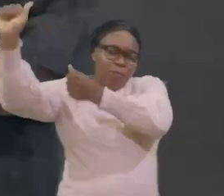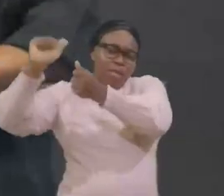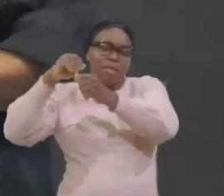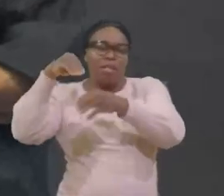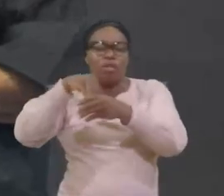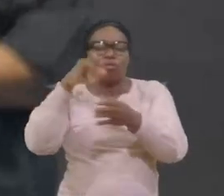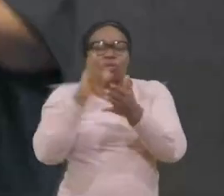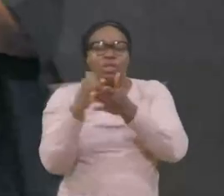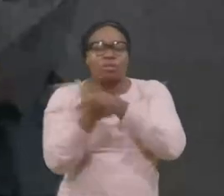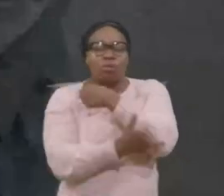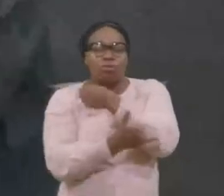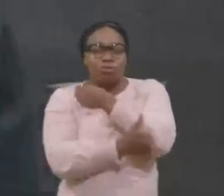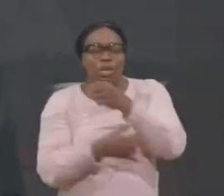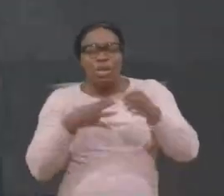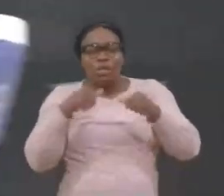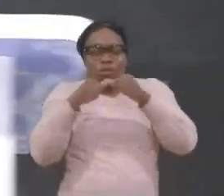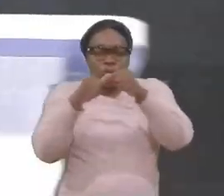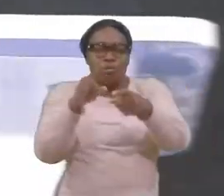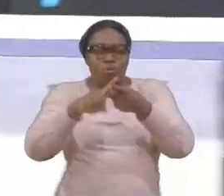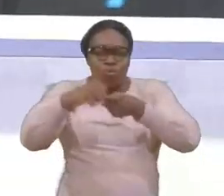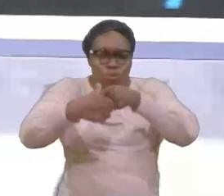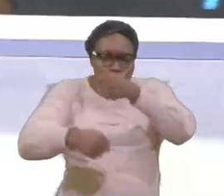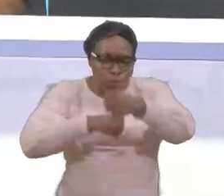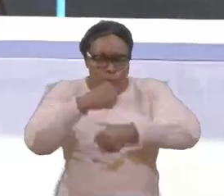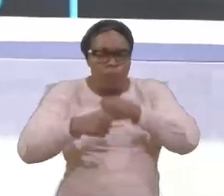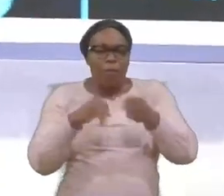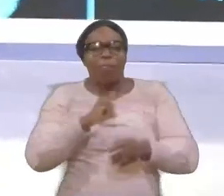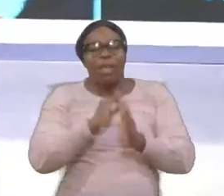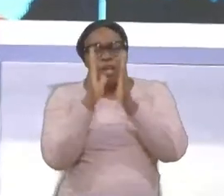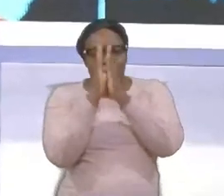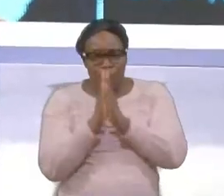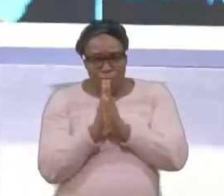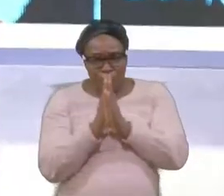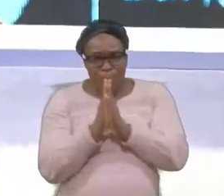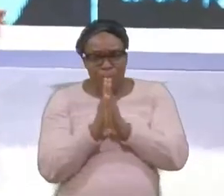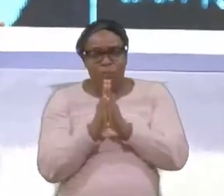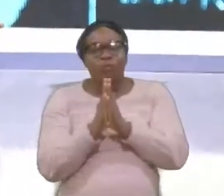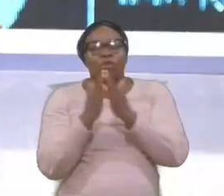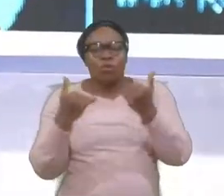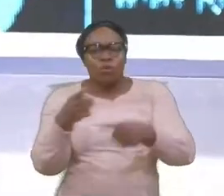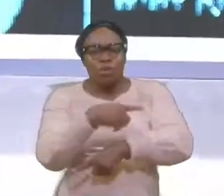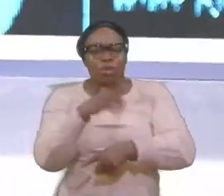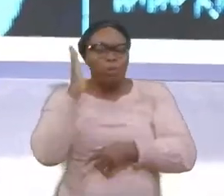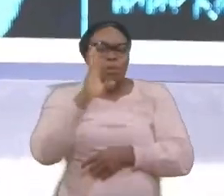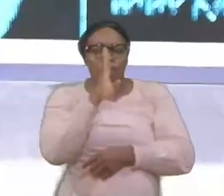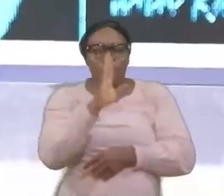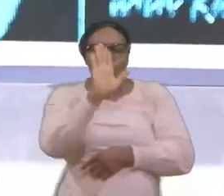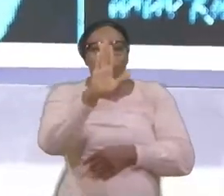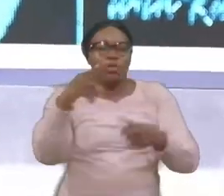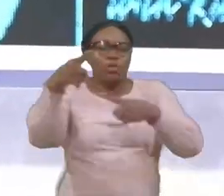il a continué à souffrir je prie qu'aujourd'hui soit ton jour de salut